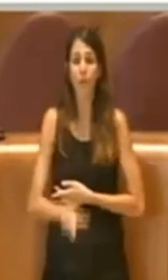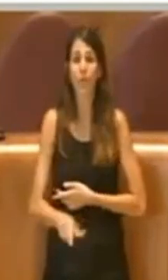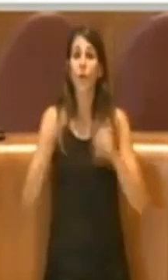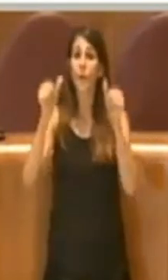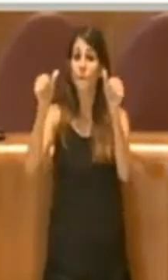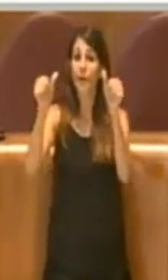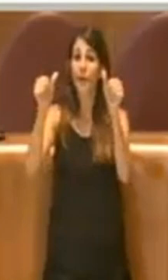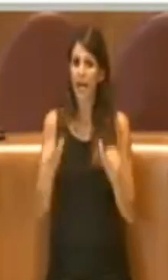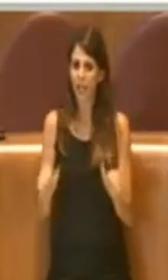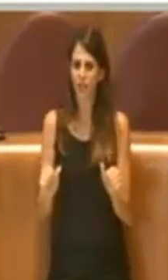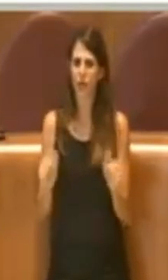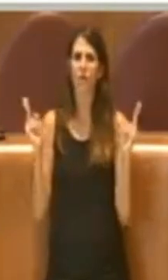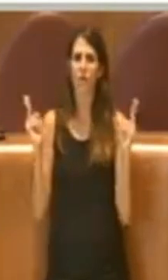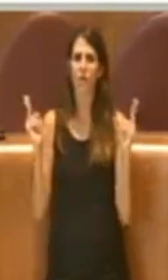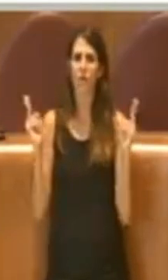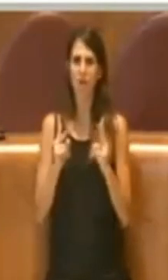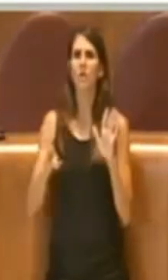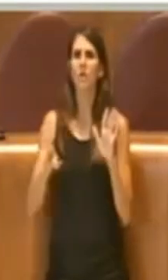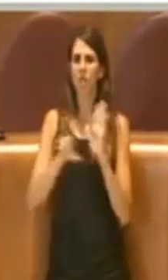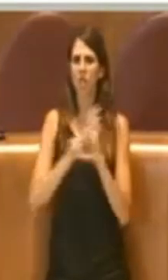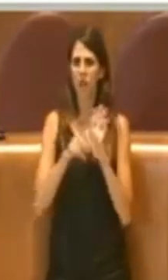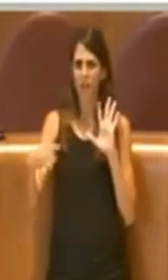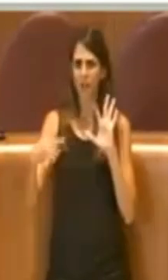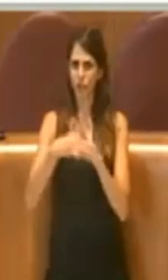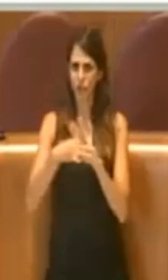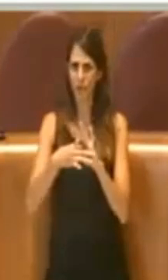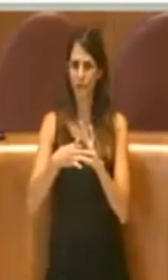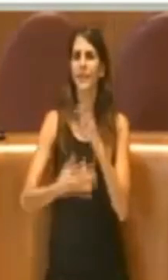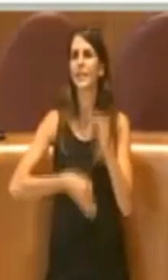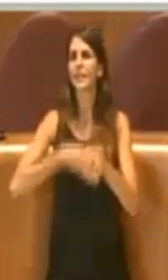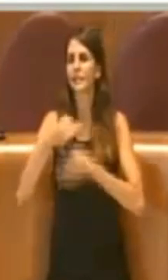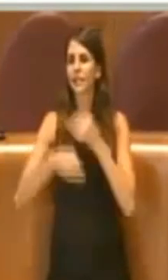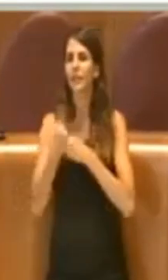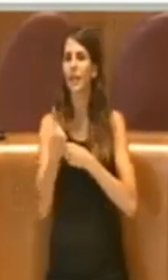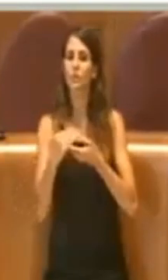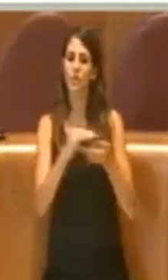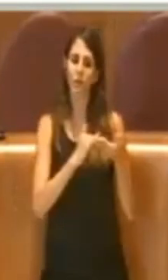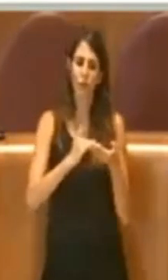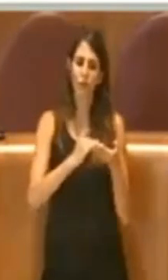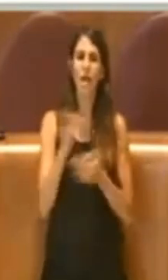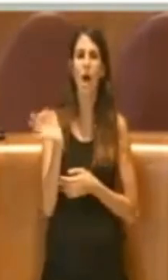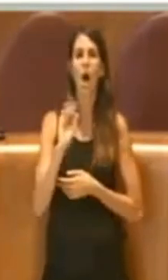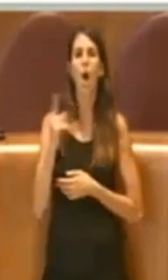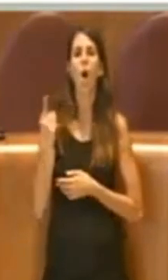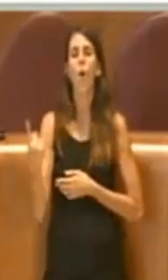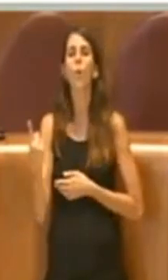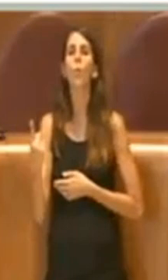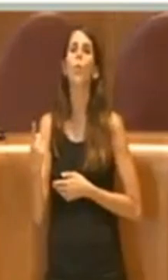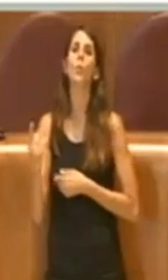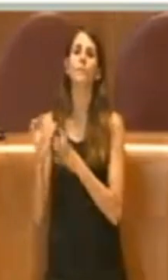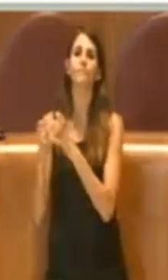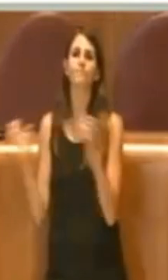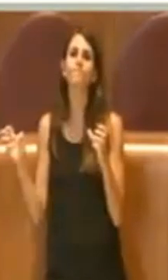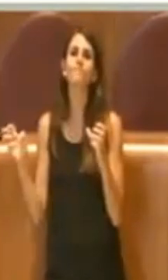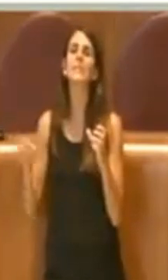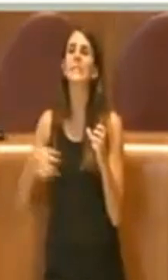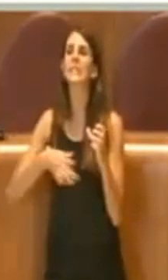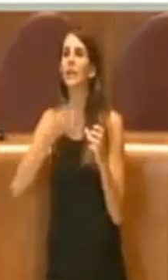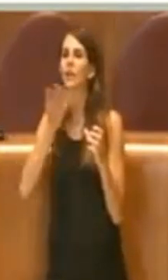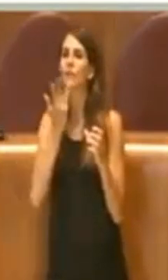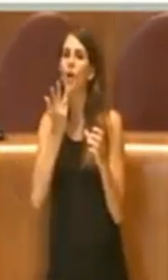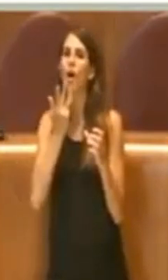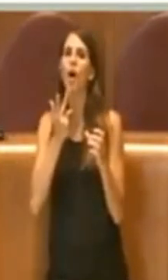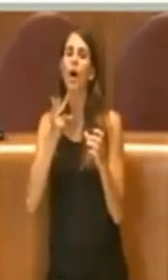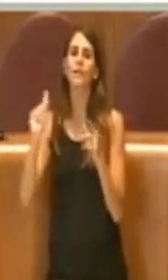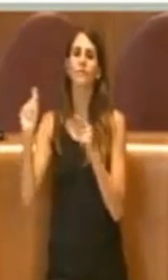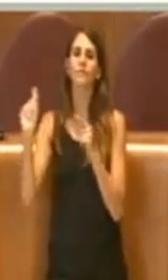ovviamente in modo regolare, e una società, un'associazione lo prende a carico, poi non riesce per qualsiasi motivo a gestirlo,